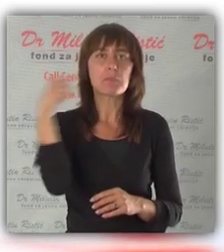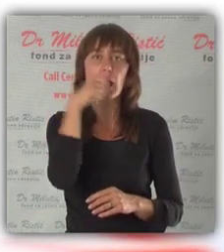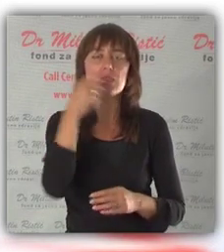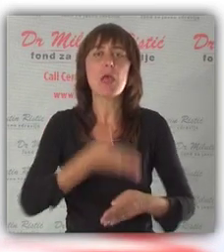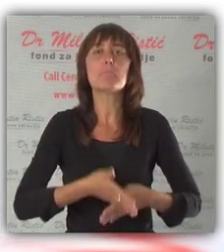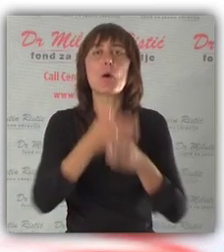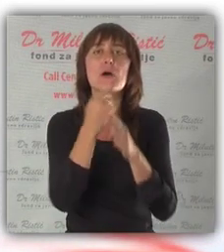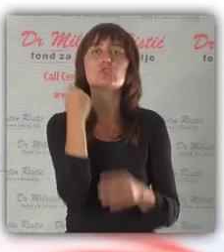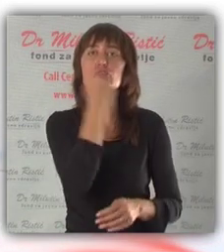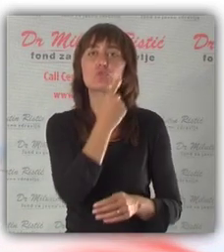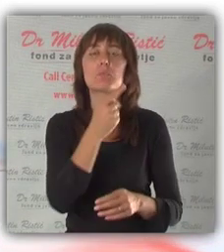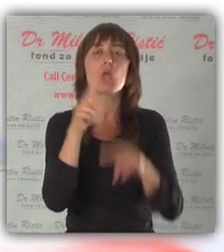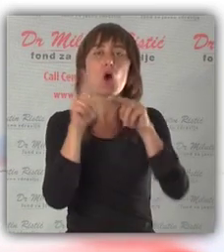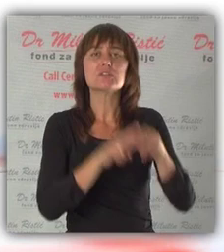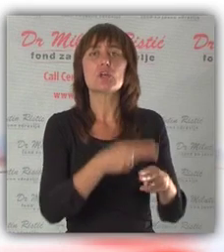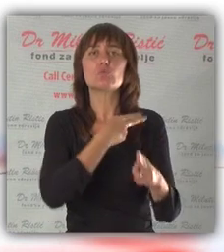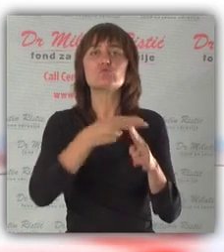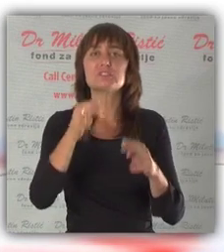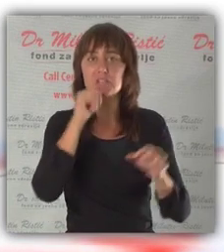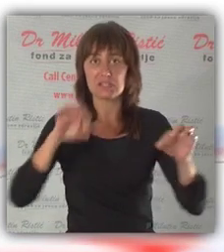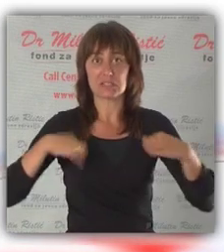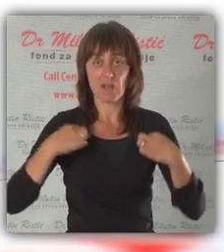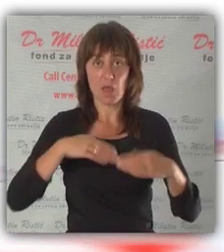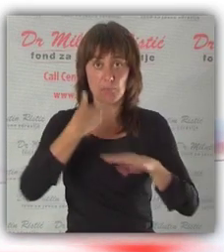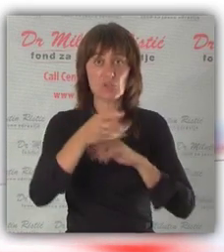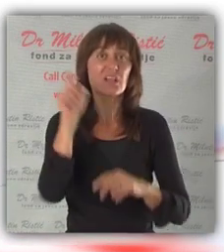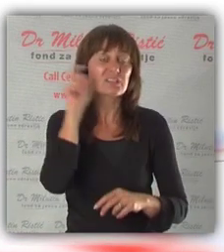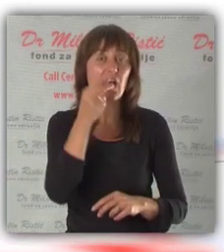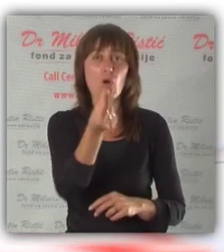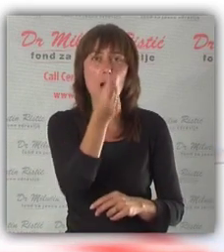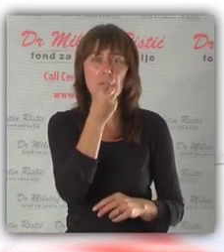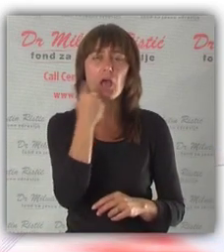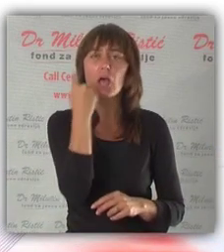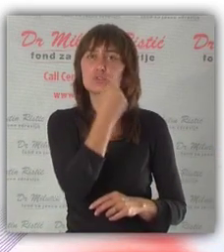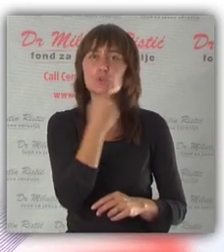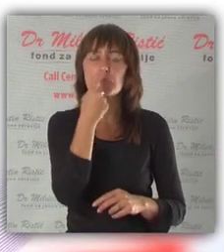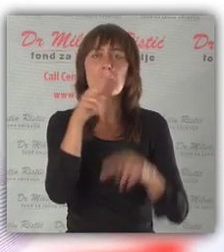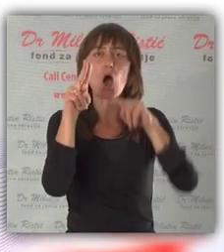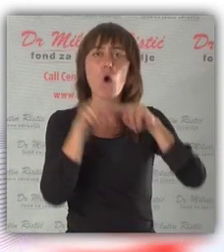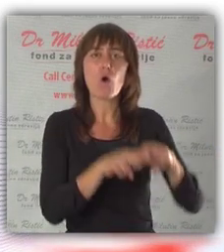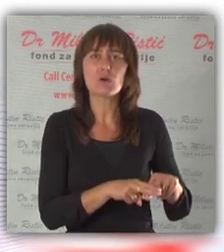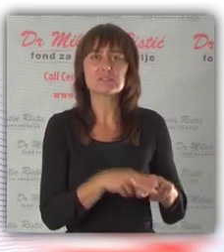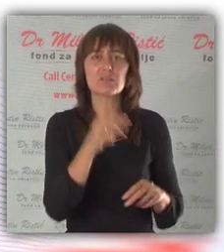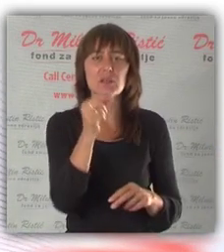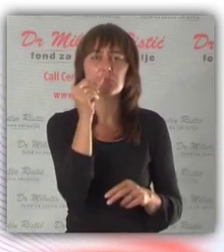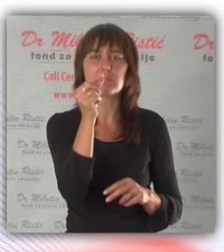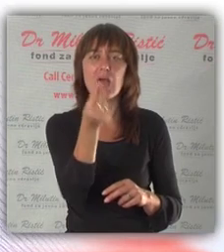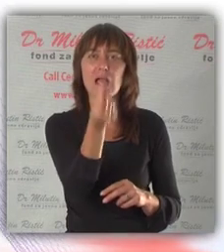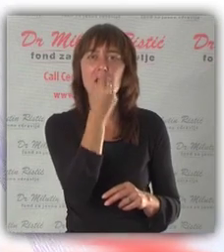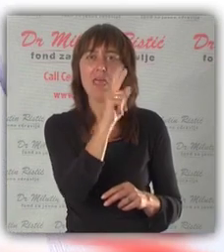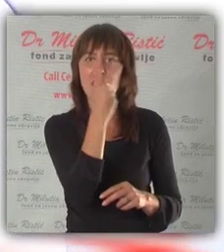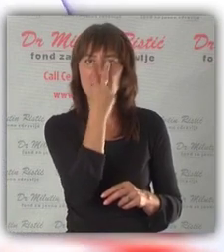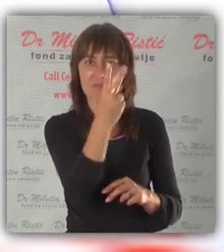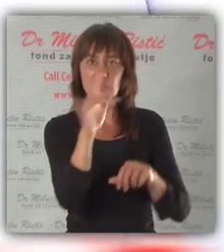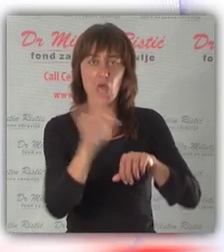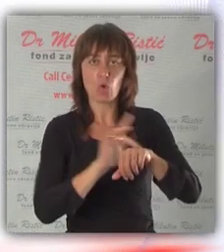pranje koje pomaže zubima da ostanu čistiji i zdraviji. posle svakog obroka na zubima ostanu slojevi